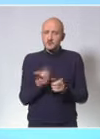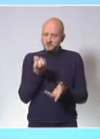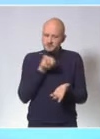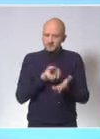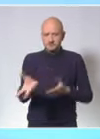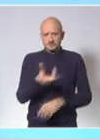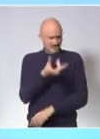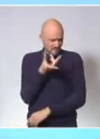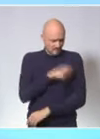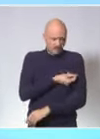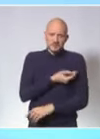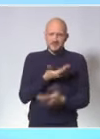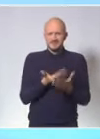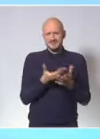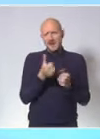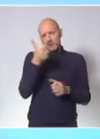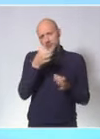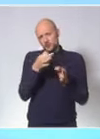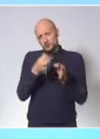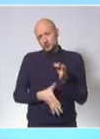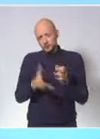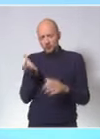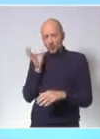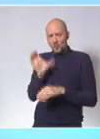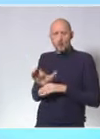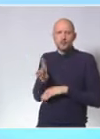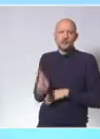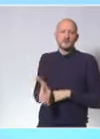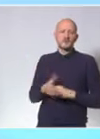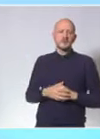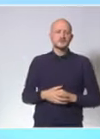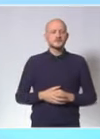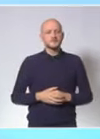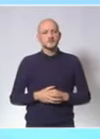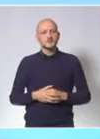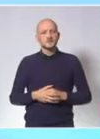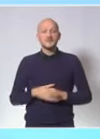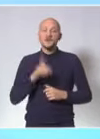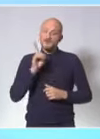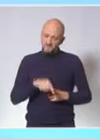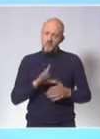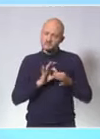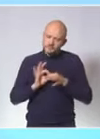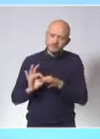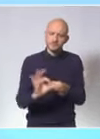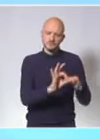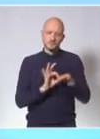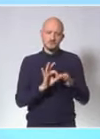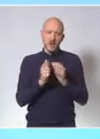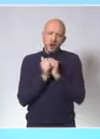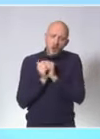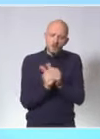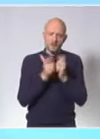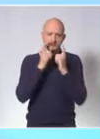et toujours face à cette nouvelle menace, sous réserve que nous soyons ensemble le plus vigilants possible ces